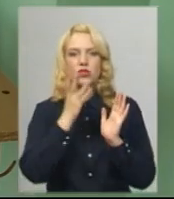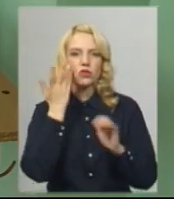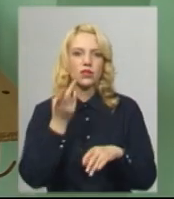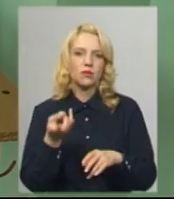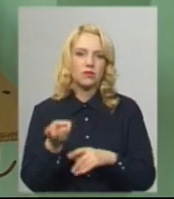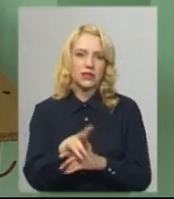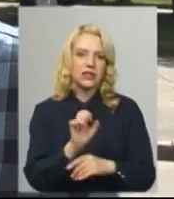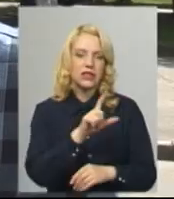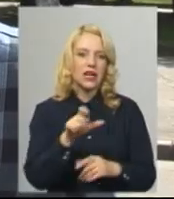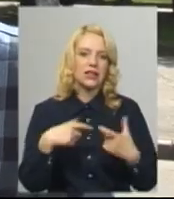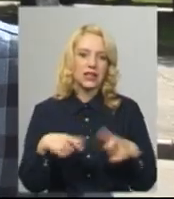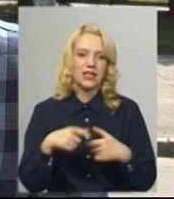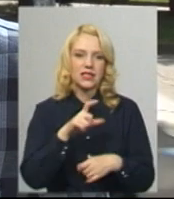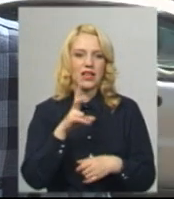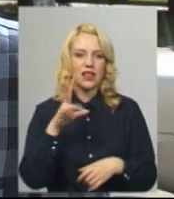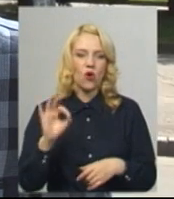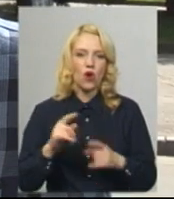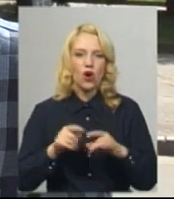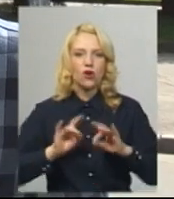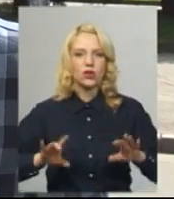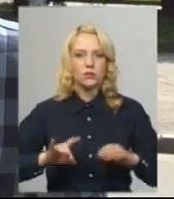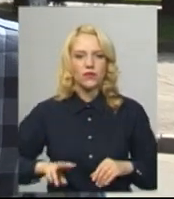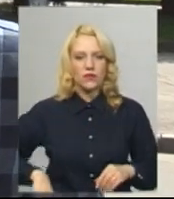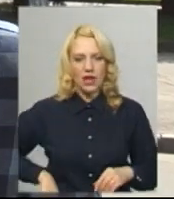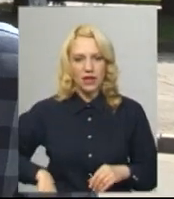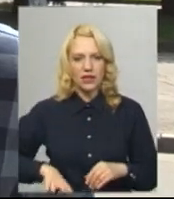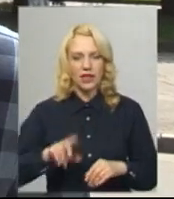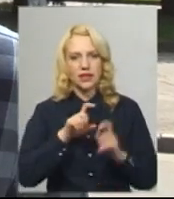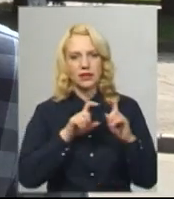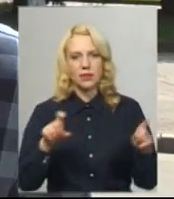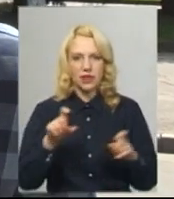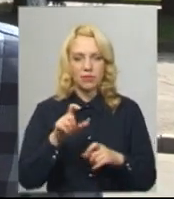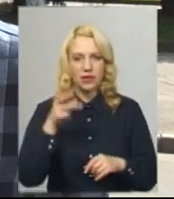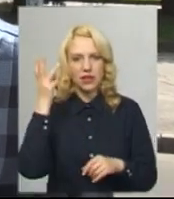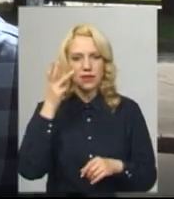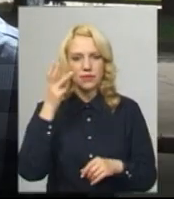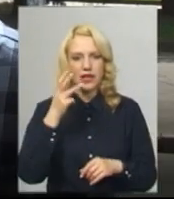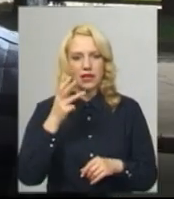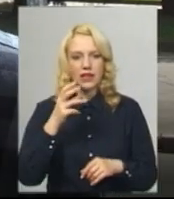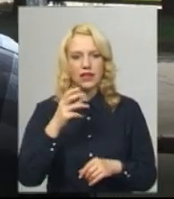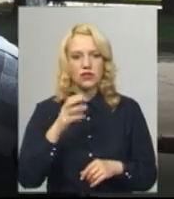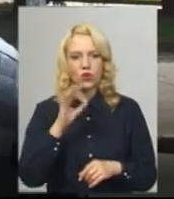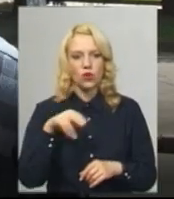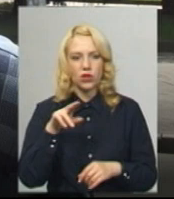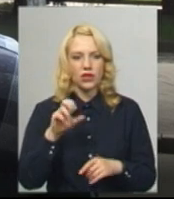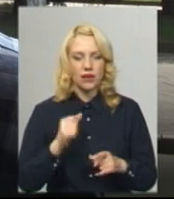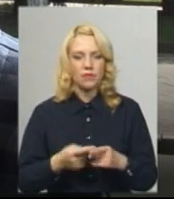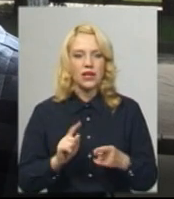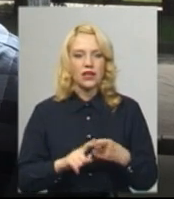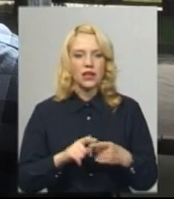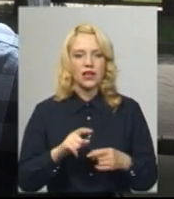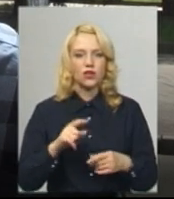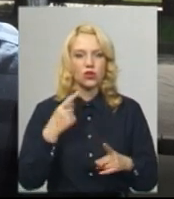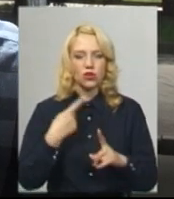розповідає директор департаменту освіти і науки Хмельницької ОДА Олег Васоля. Додатково на пунктах зовнішнього незалежного оцінювання при